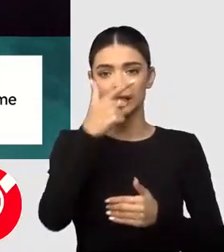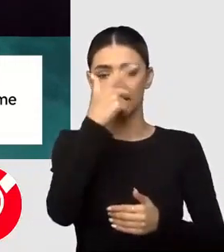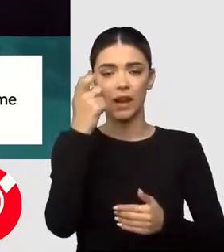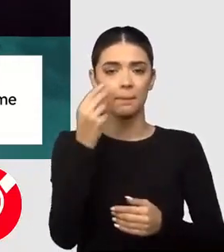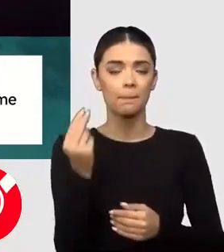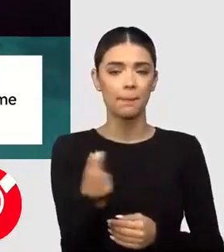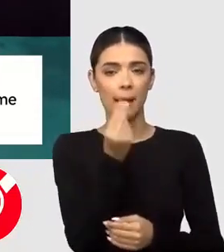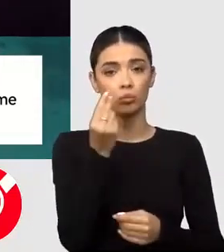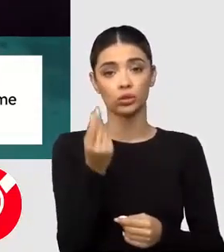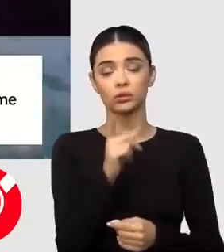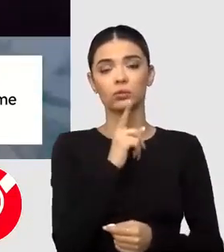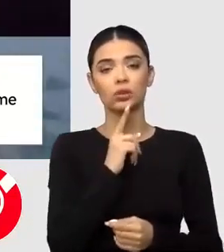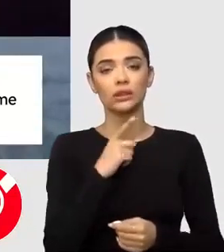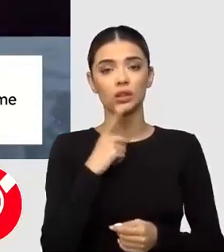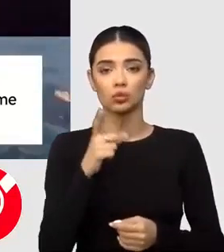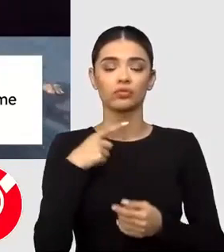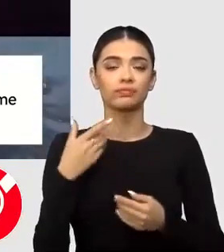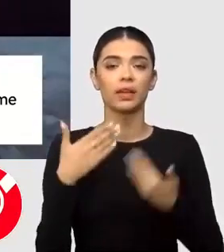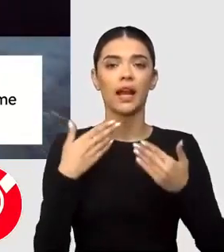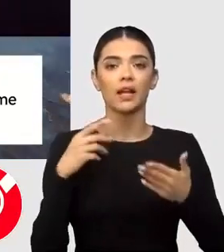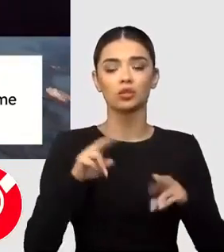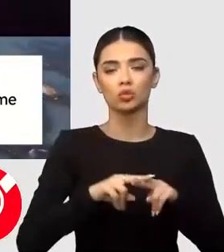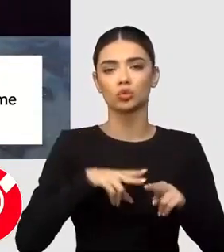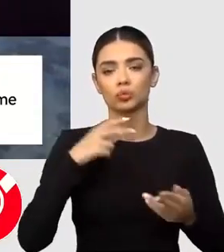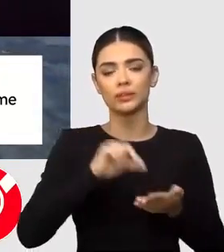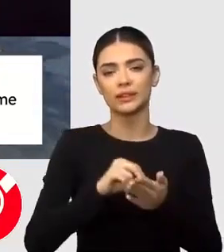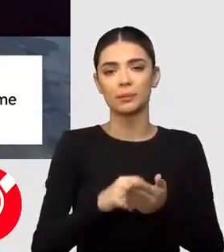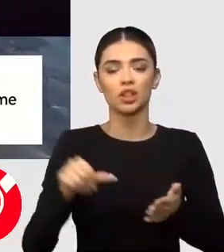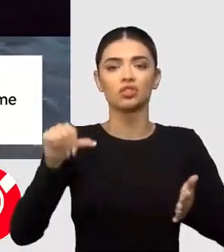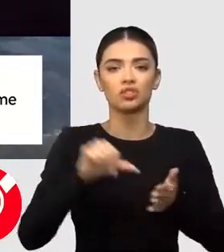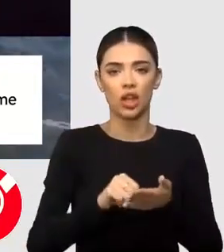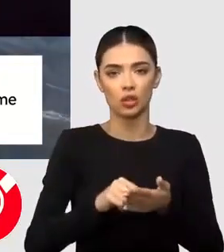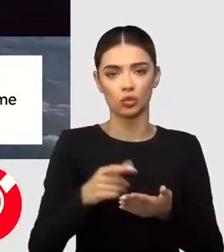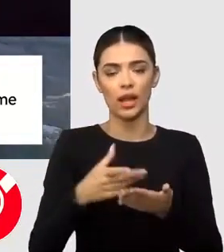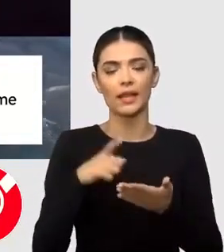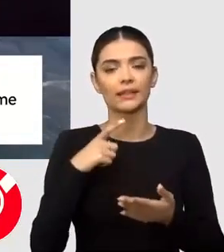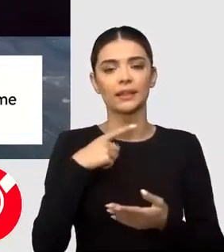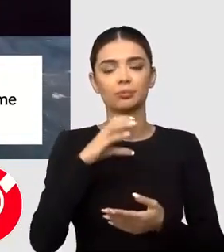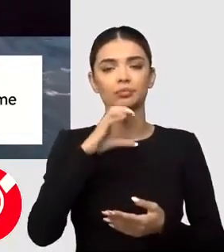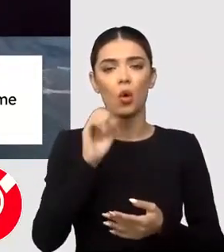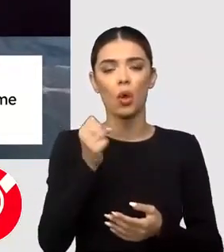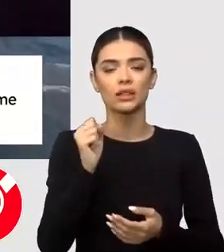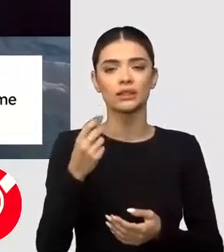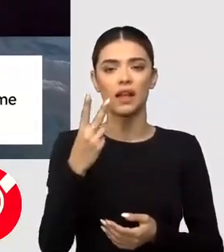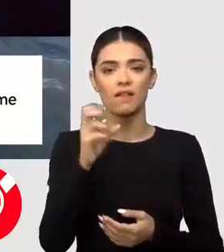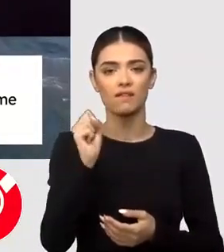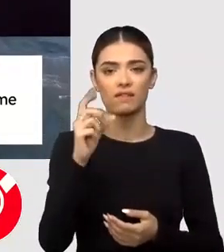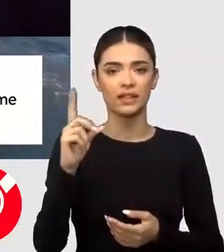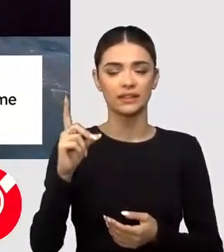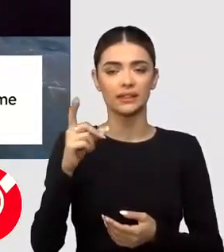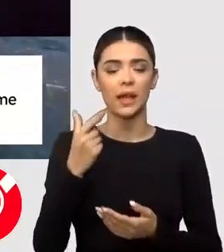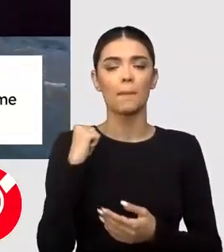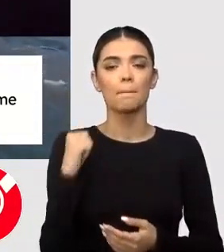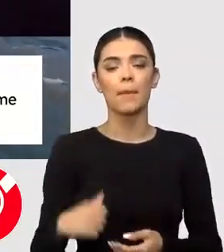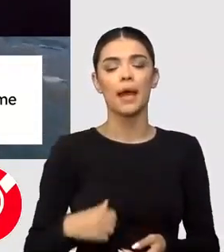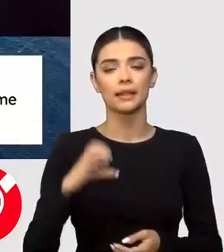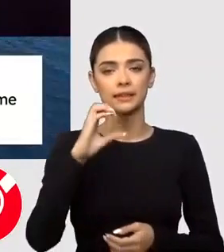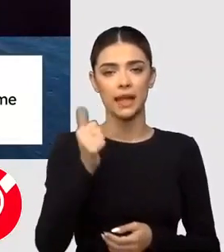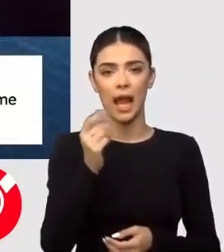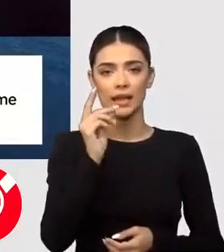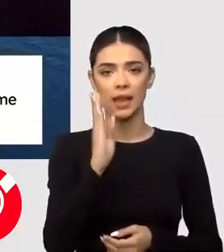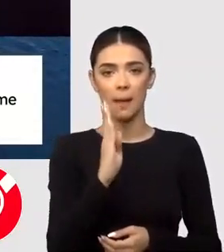fi mai puțin afectate de acest val ridicat de căldură, în special coastele din vestul Mării Cantabrice, deci vorbim de